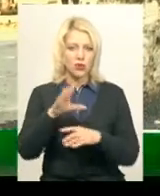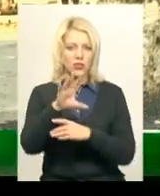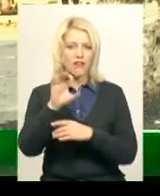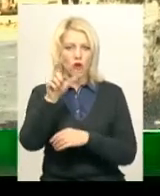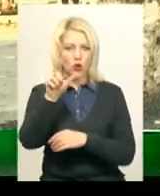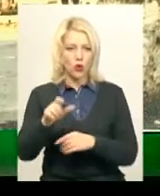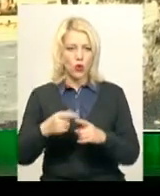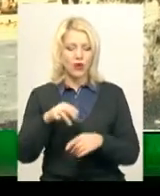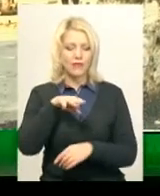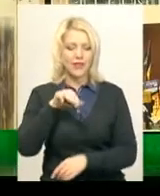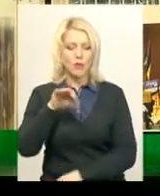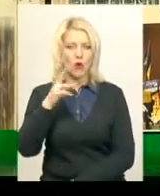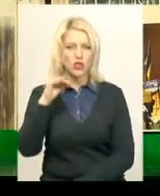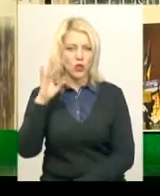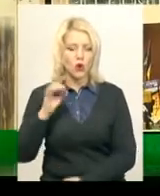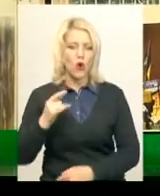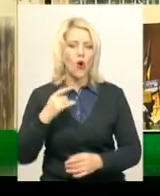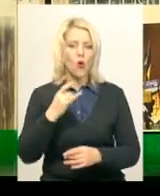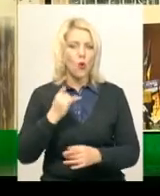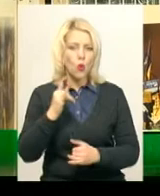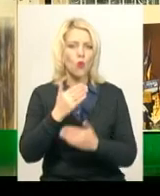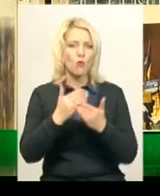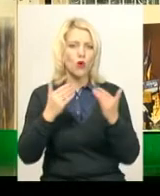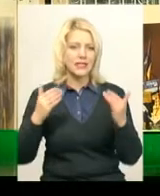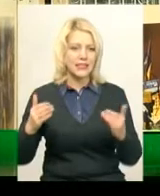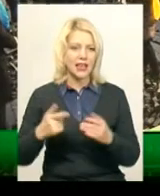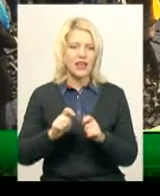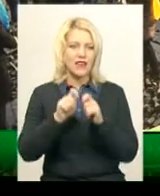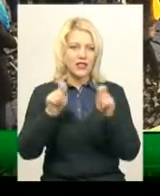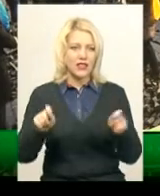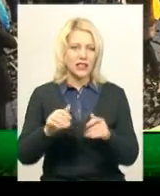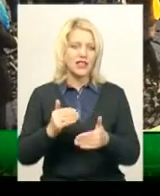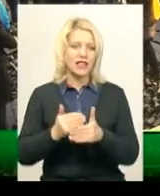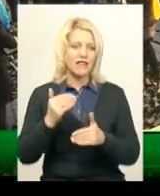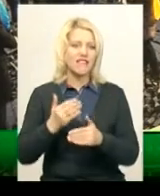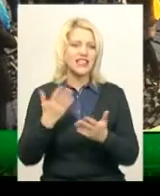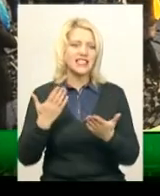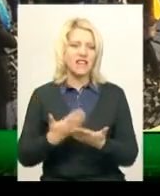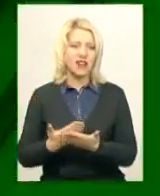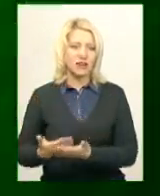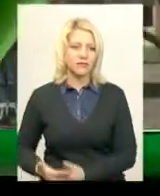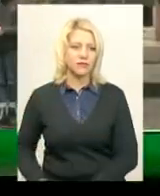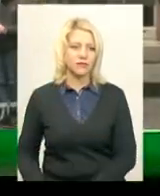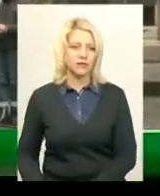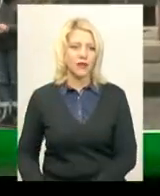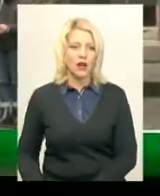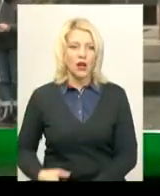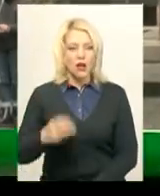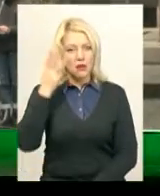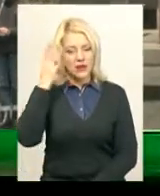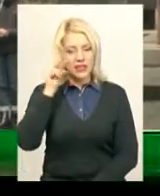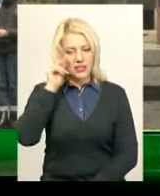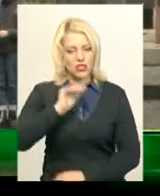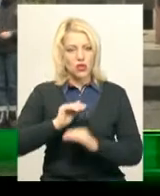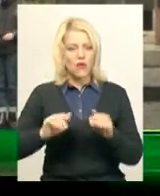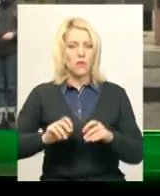Тимошенко у Хмельницькому фотомузеї. Сьогодні та відкрилася його виставка «Майдан. Героїчний поступ українського народу». Хмельницькі школярі